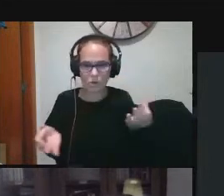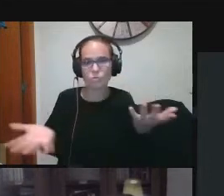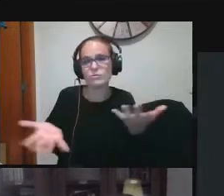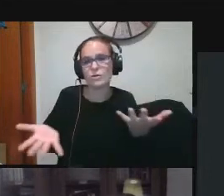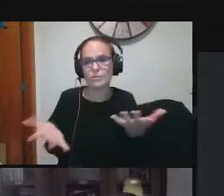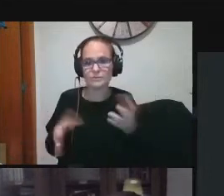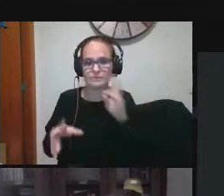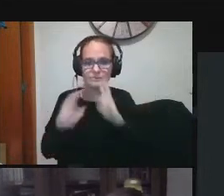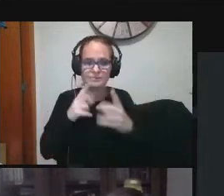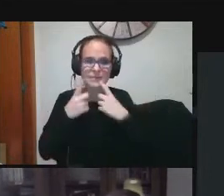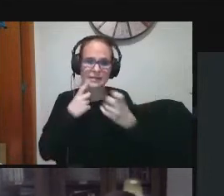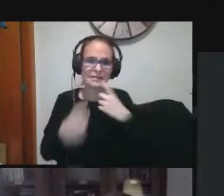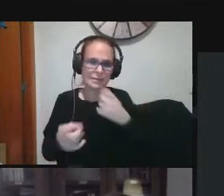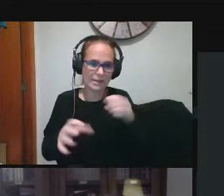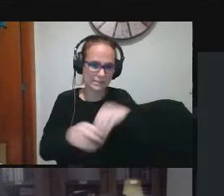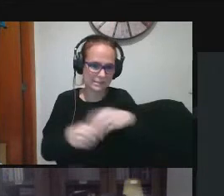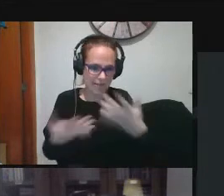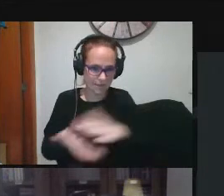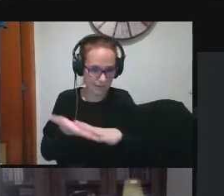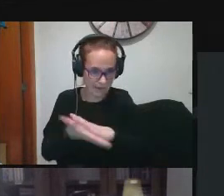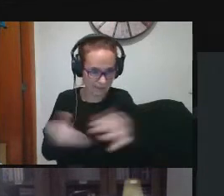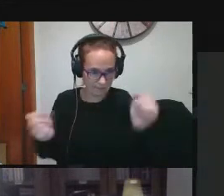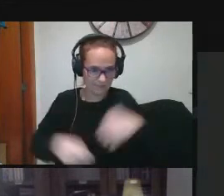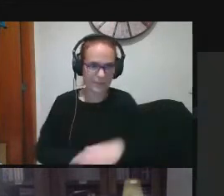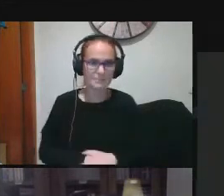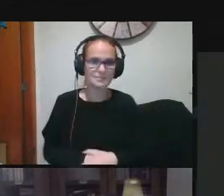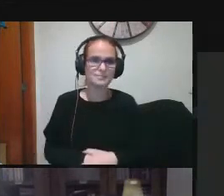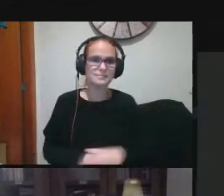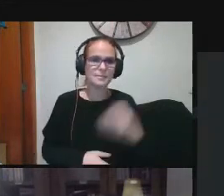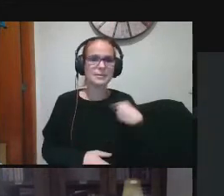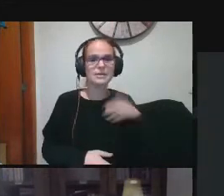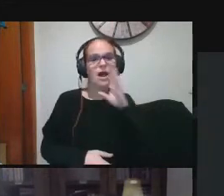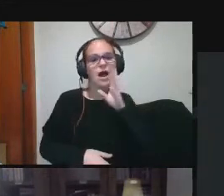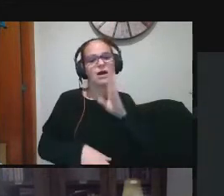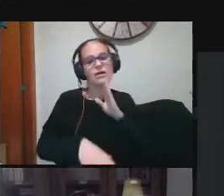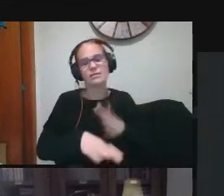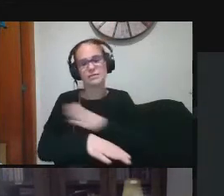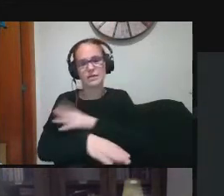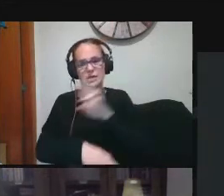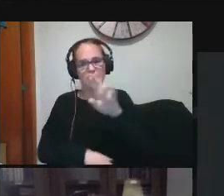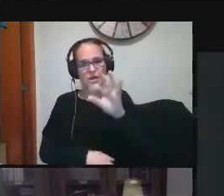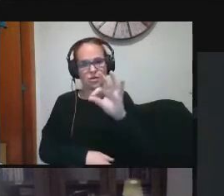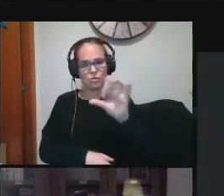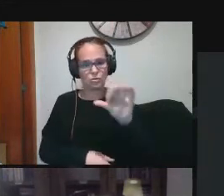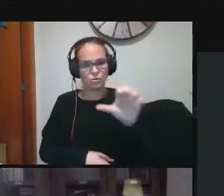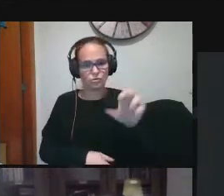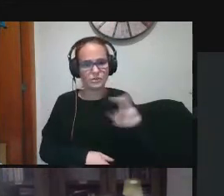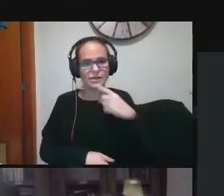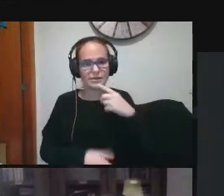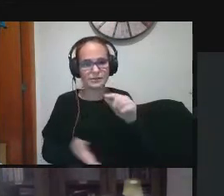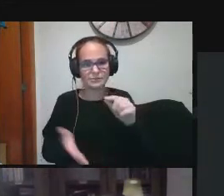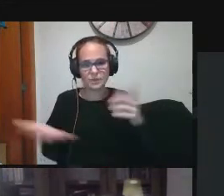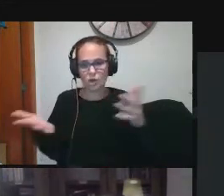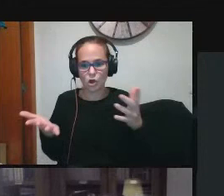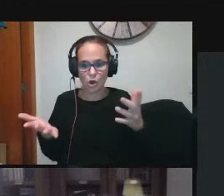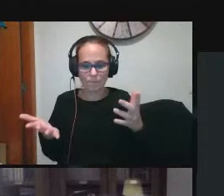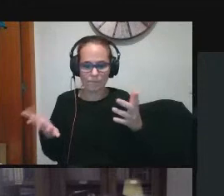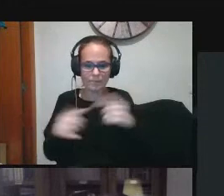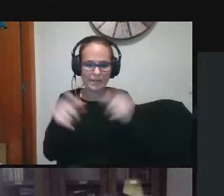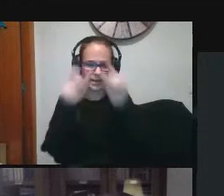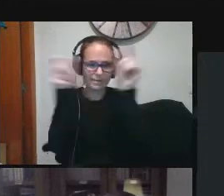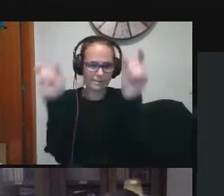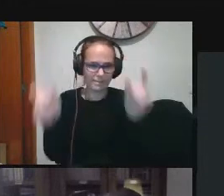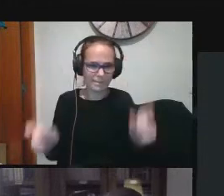les qüestions que tractarem. Recollint el que ens deia la Roser us he fet una mica la visió general d'on s'emmarca aquesta estratègia